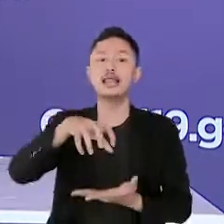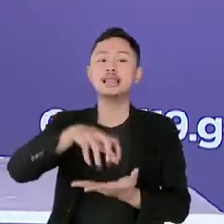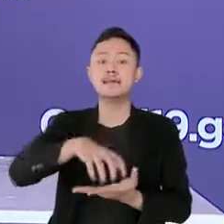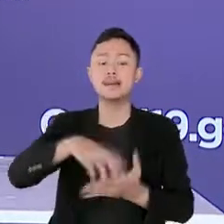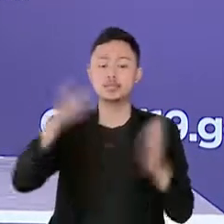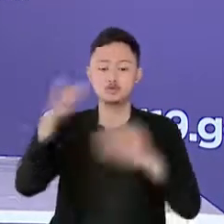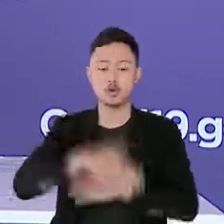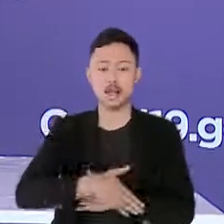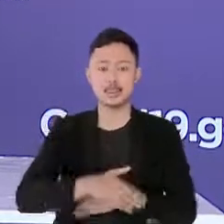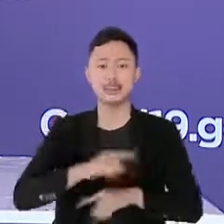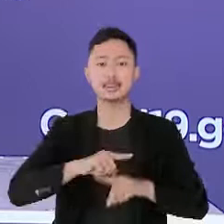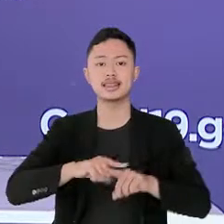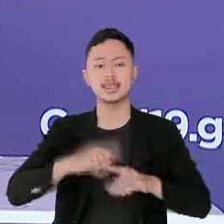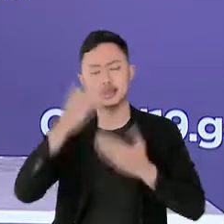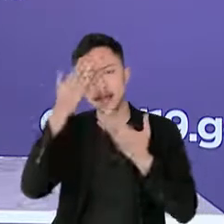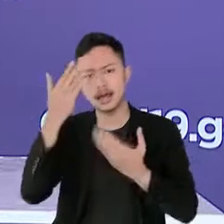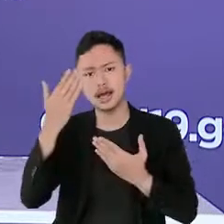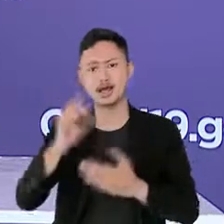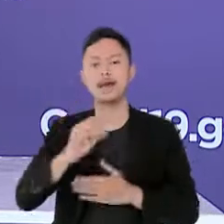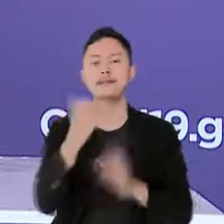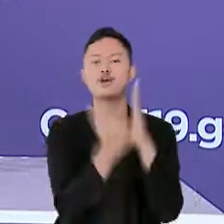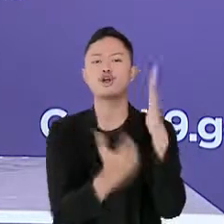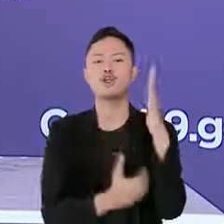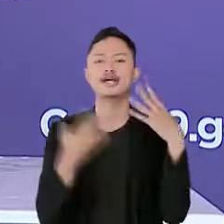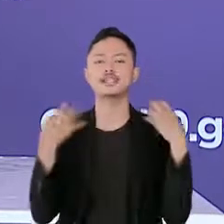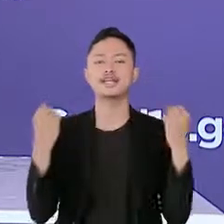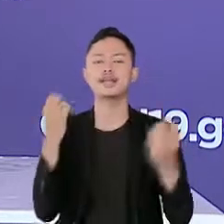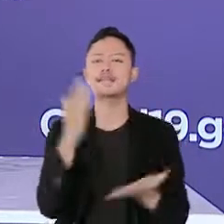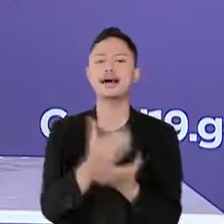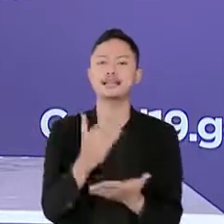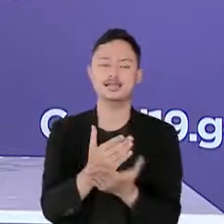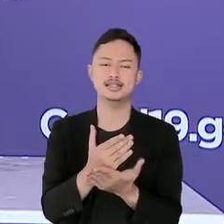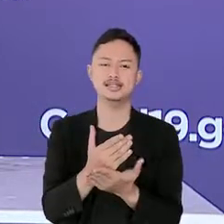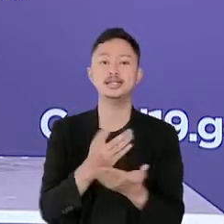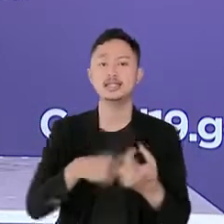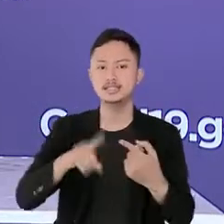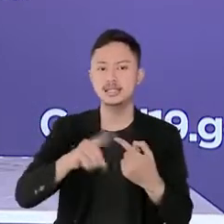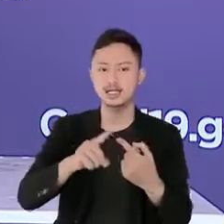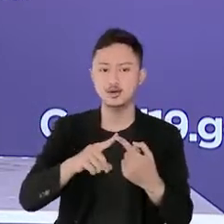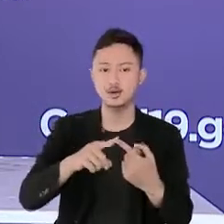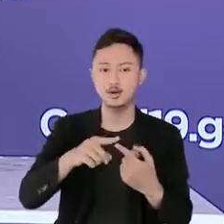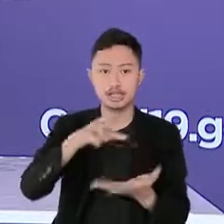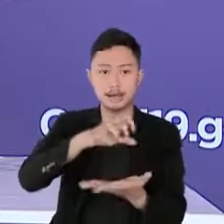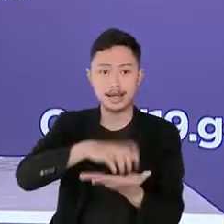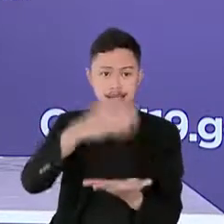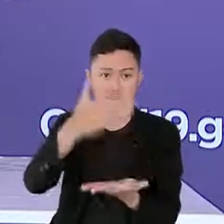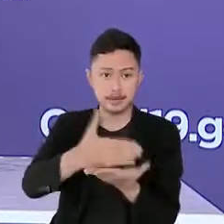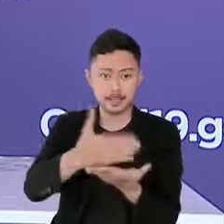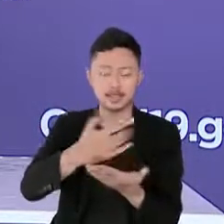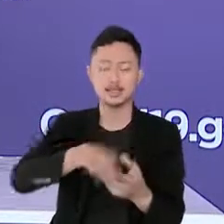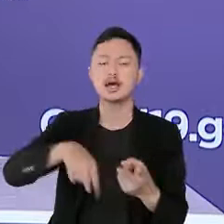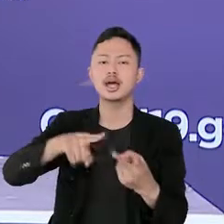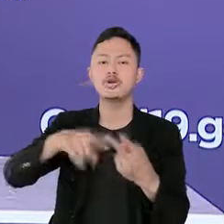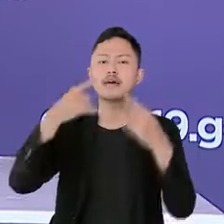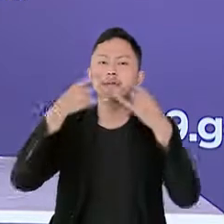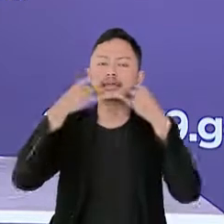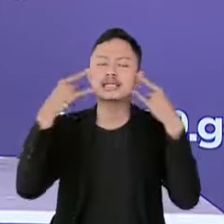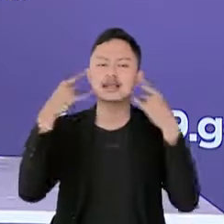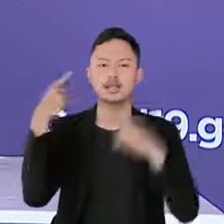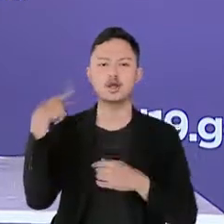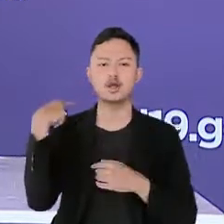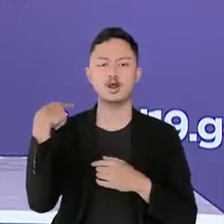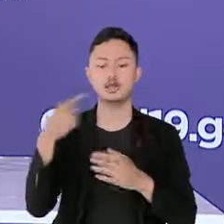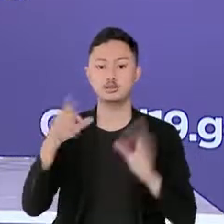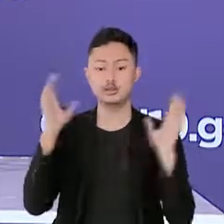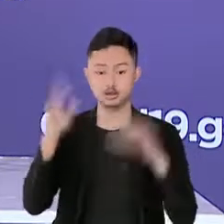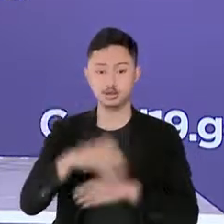dan penerapan protokol kesehatan yaitu menggunakan masker dan menjaga jarak saat beribadah serta mencuci tangan sebel